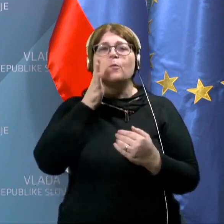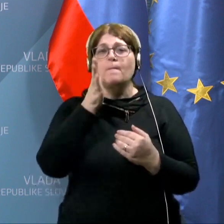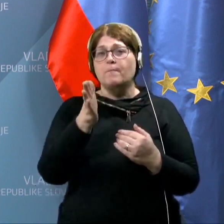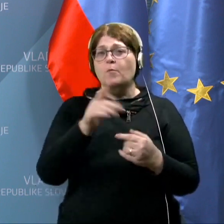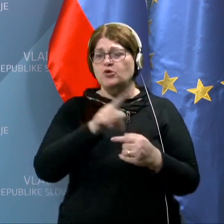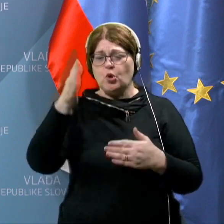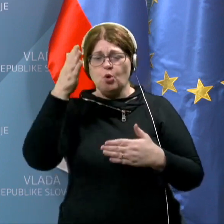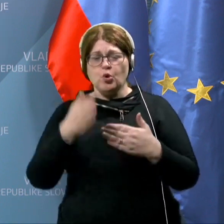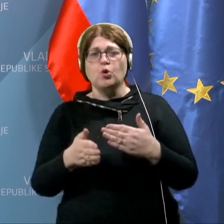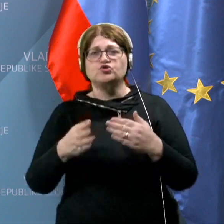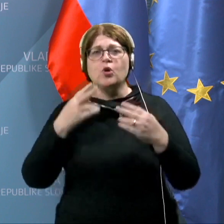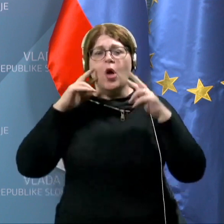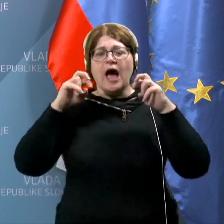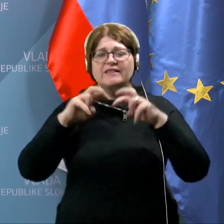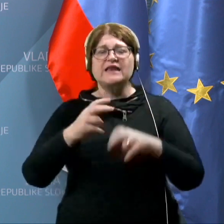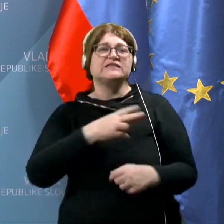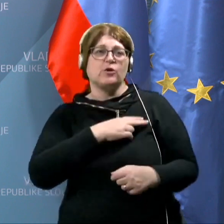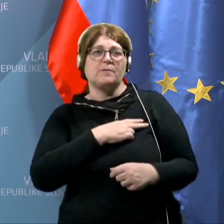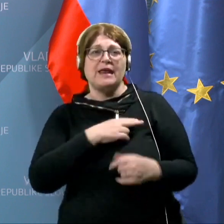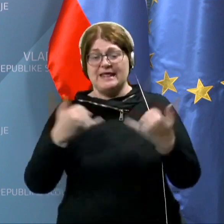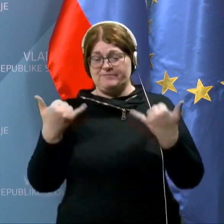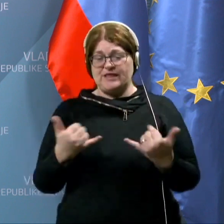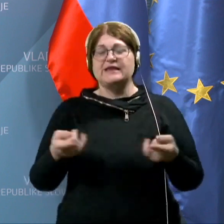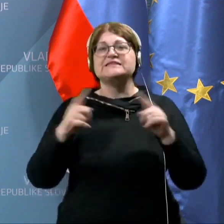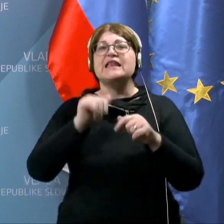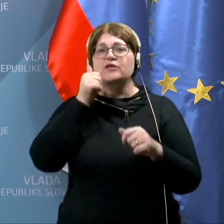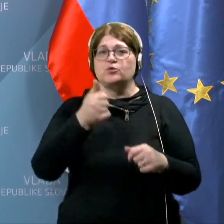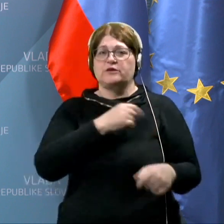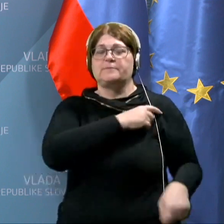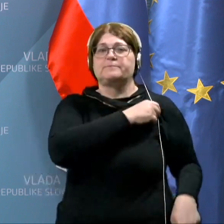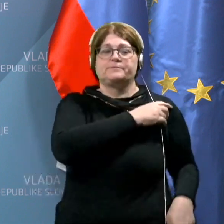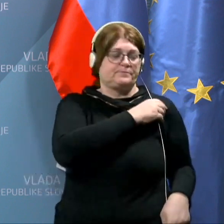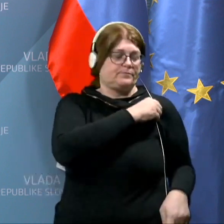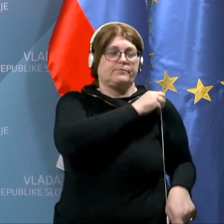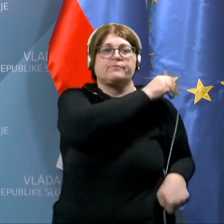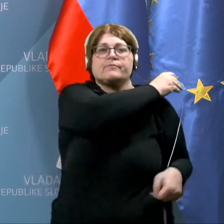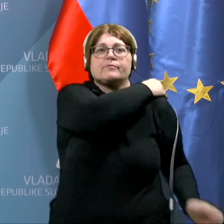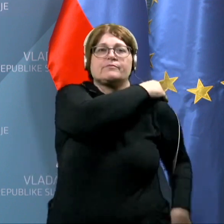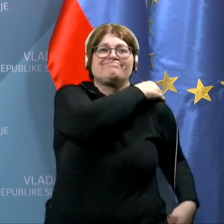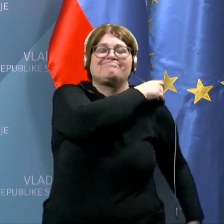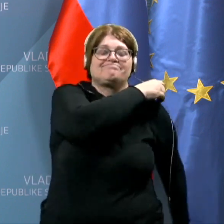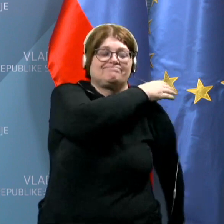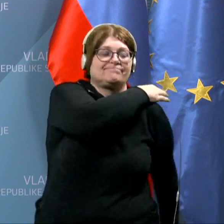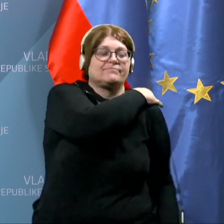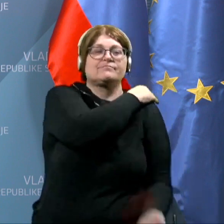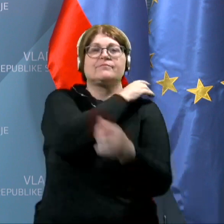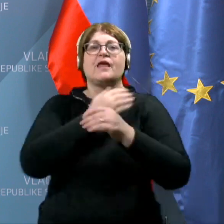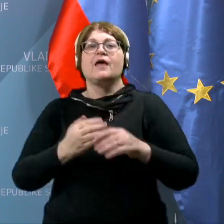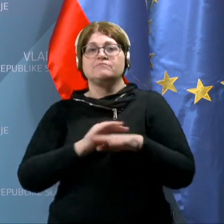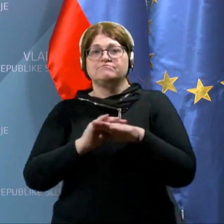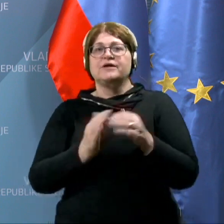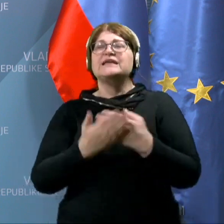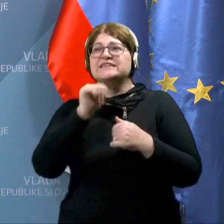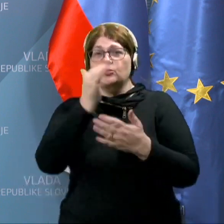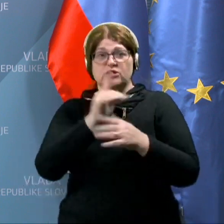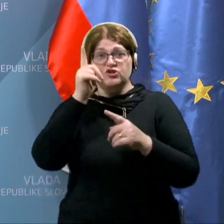dokončno analizo imeli danes ali jutri. Ampak verjetno za jutri že veste, v katerih bovnišnicah bo najhojše